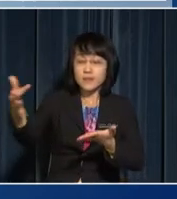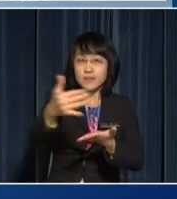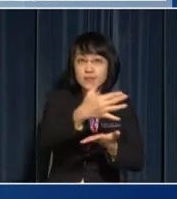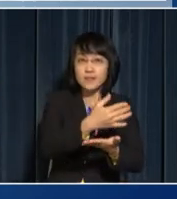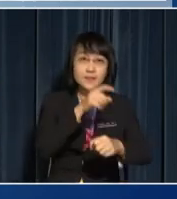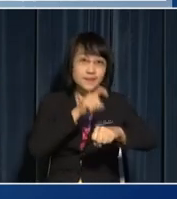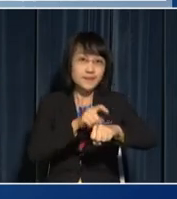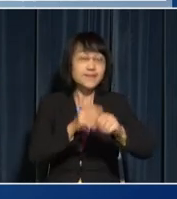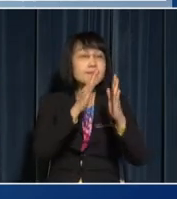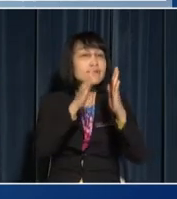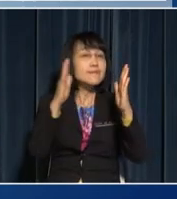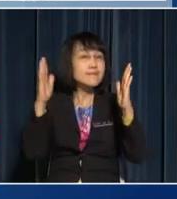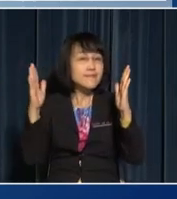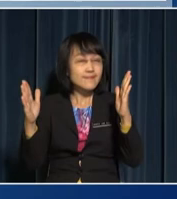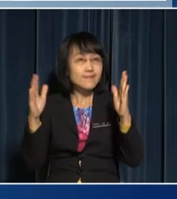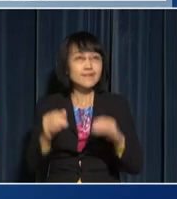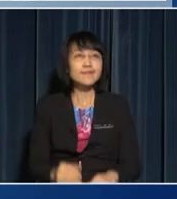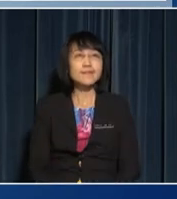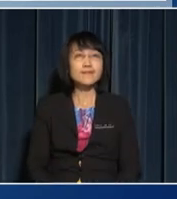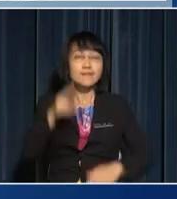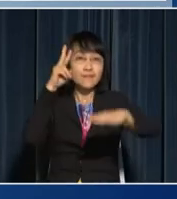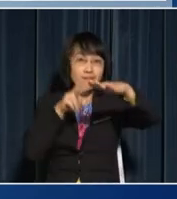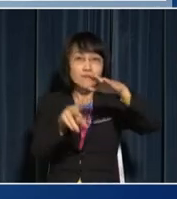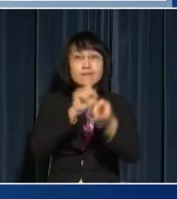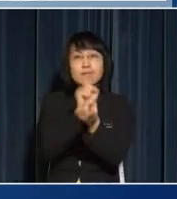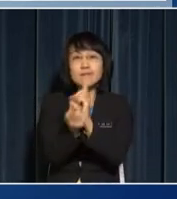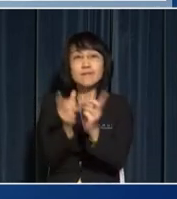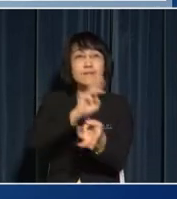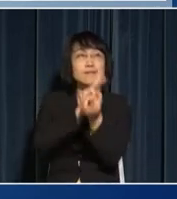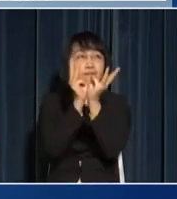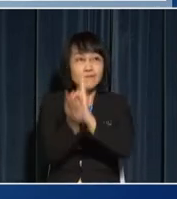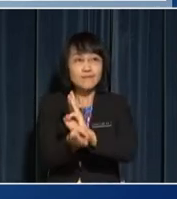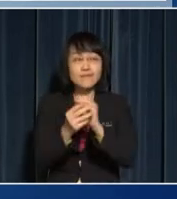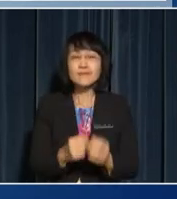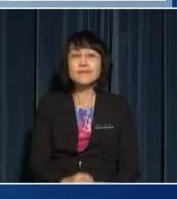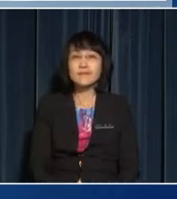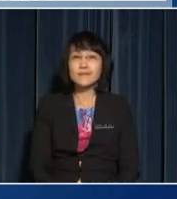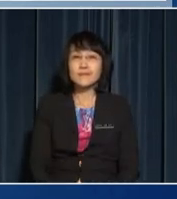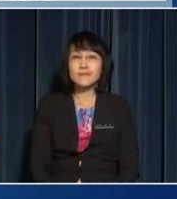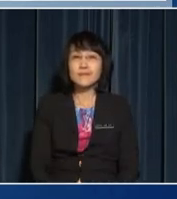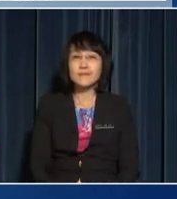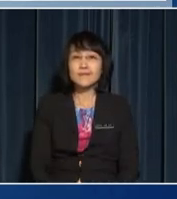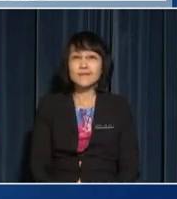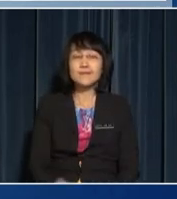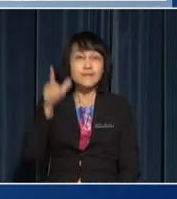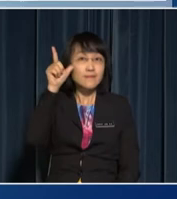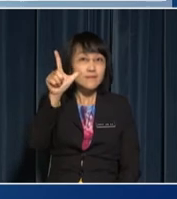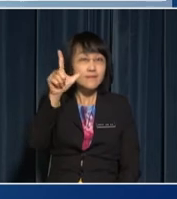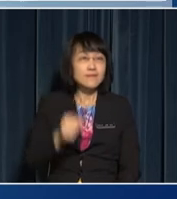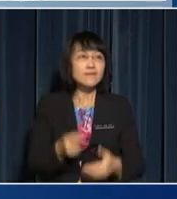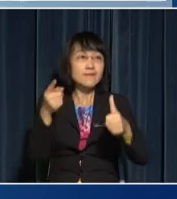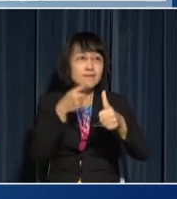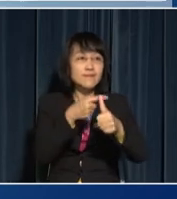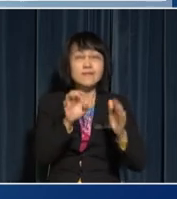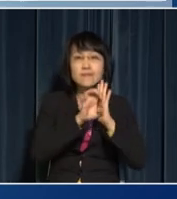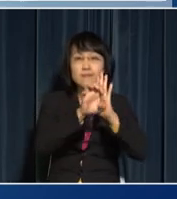collected over a period of time to predict the changes of weather Let's look at